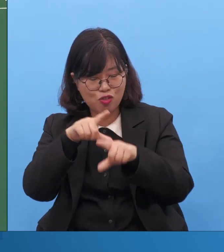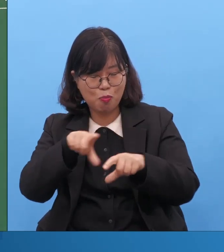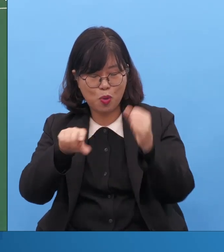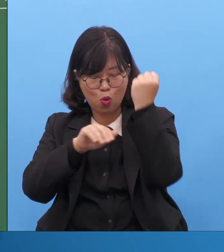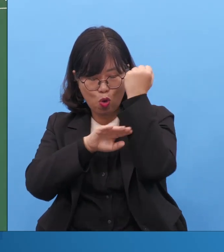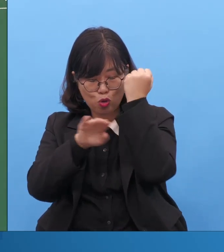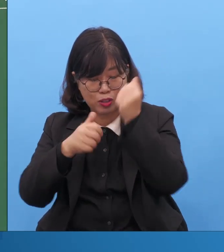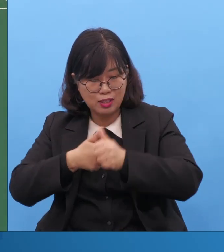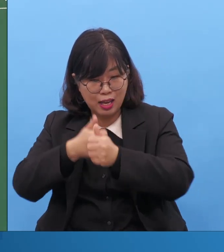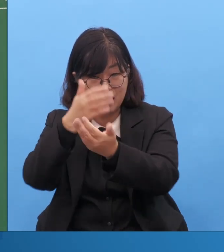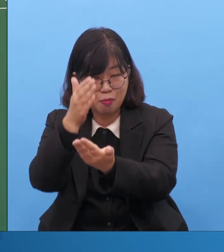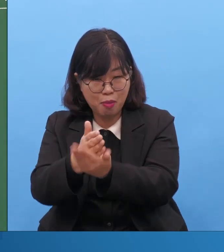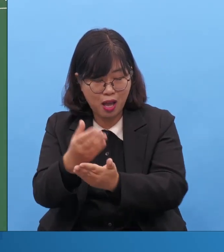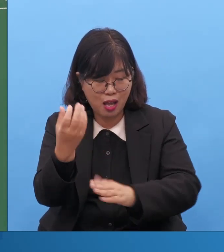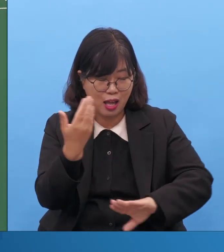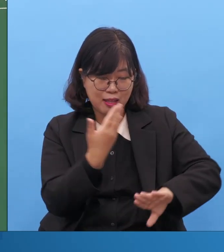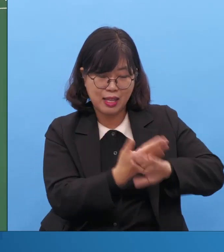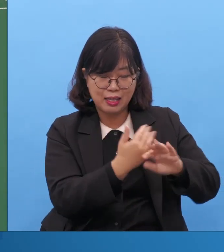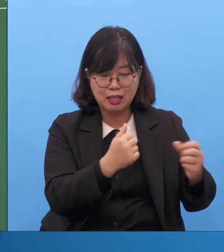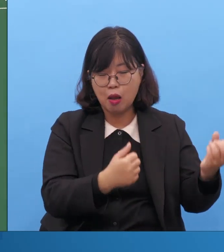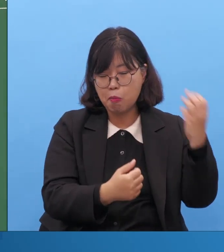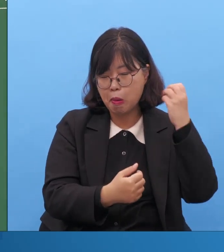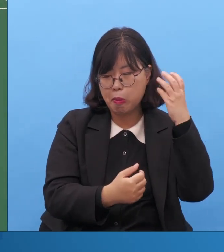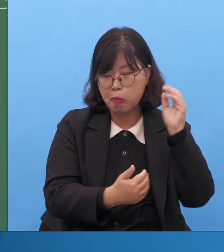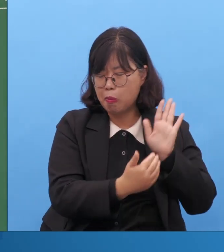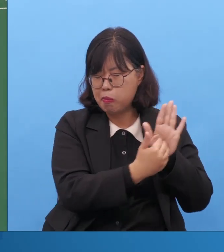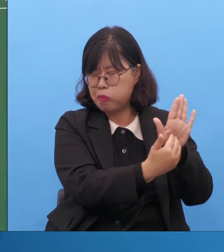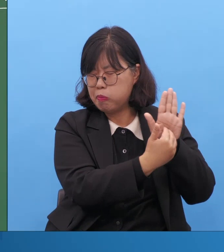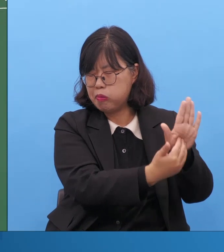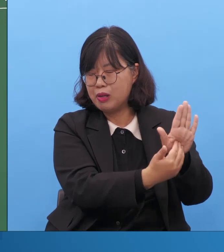나의 기준, 수준, 표준들을 하지 말고